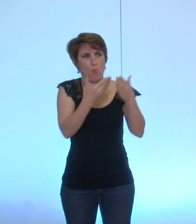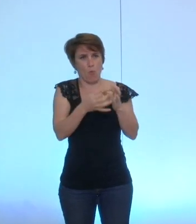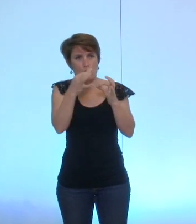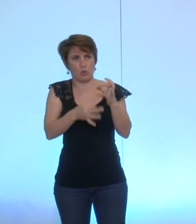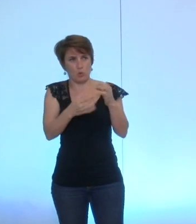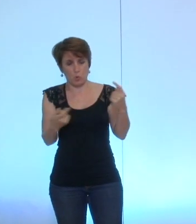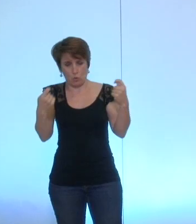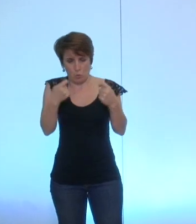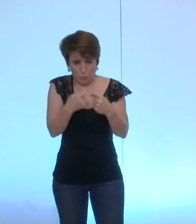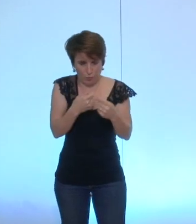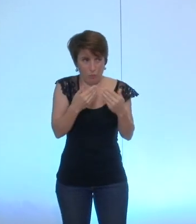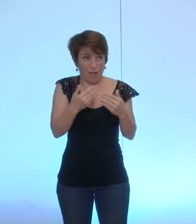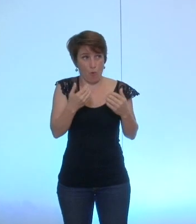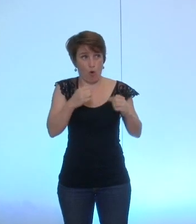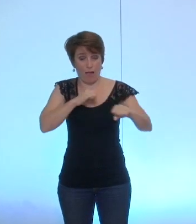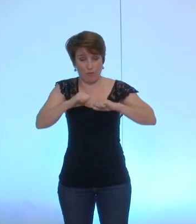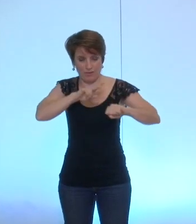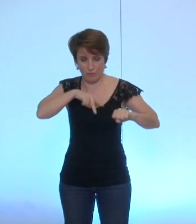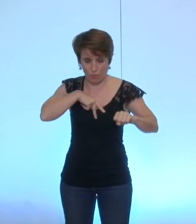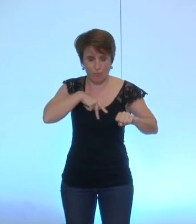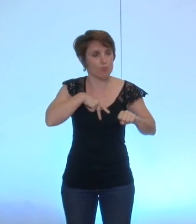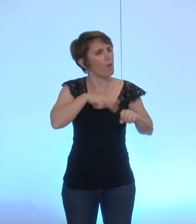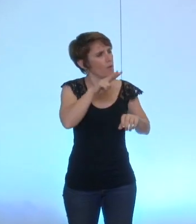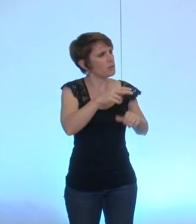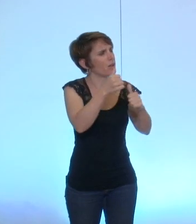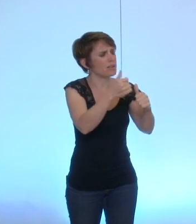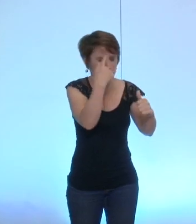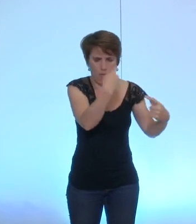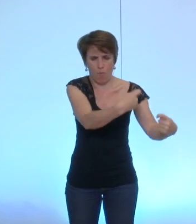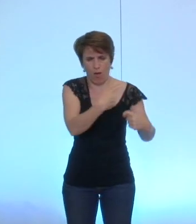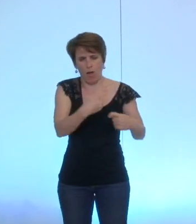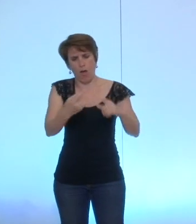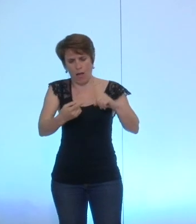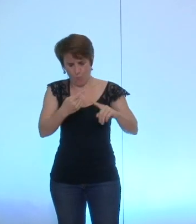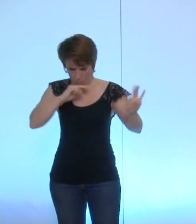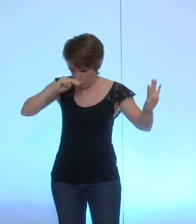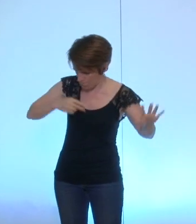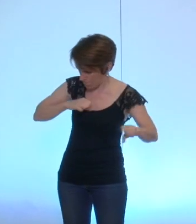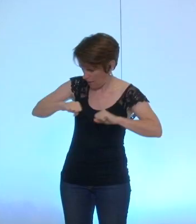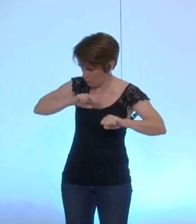suite et on a tous besoin d'ailleurs qu'on nous pousse à être en cohérence avec nos actes c'est ça qui nous aide à être plus forts sur ce sujet cependant